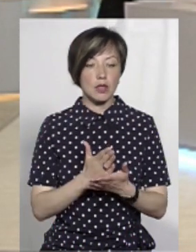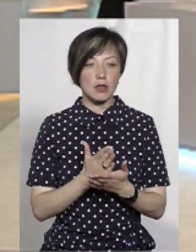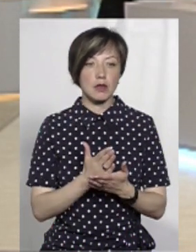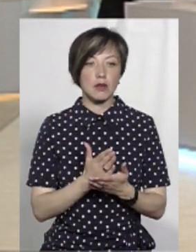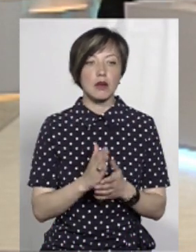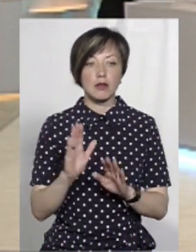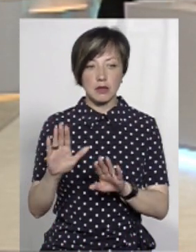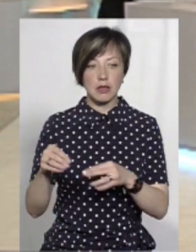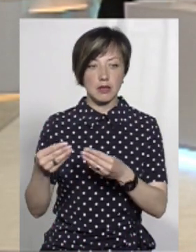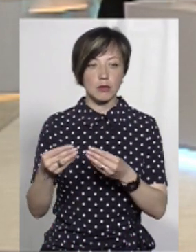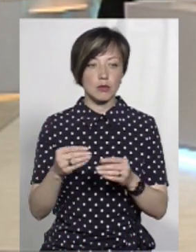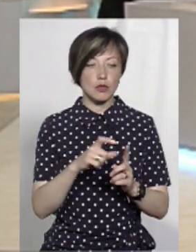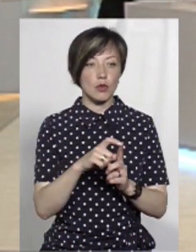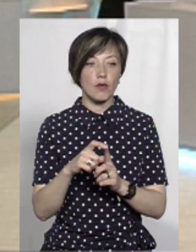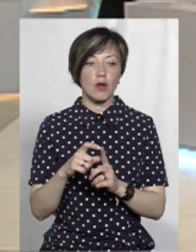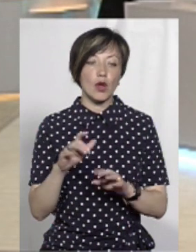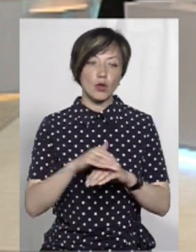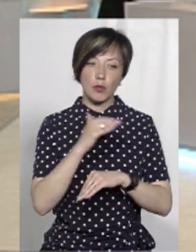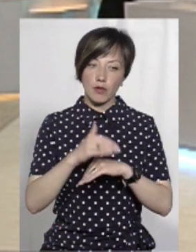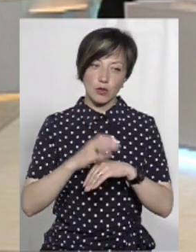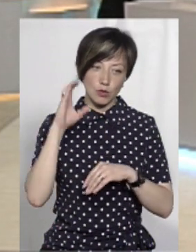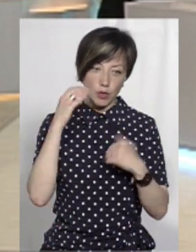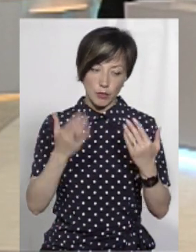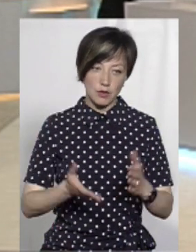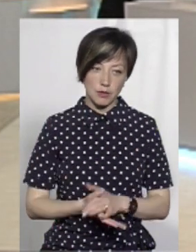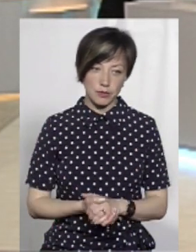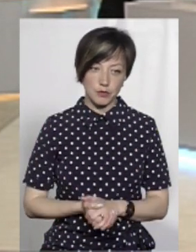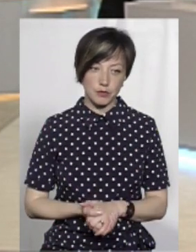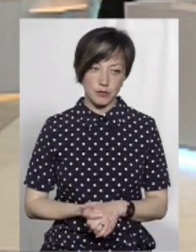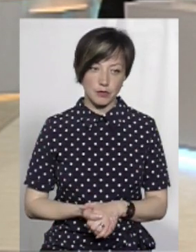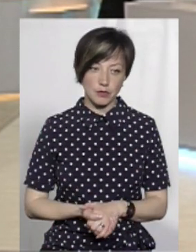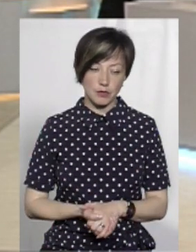дзвінок, Андрію, потім надам вам слово. Добрий вечір, ми слухаємо вас.